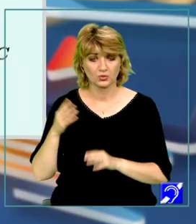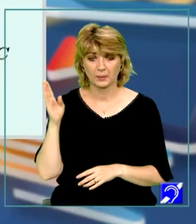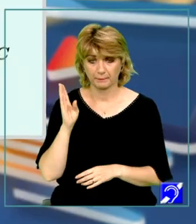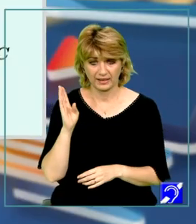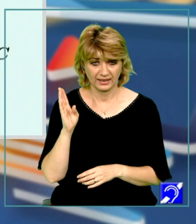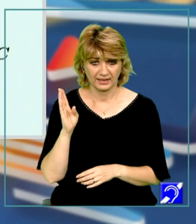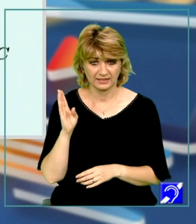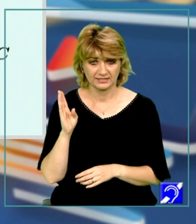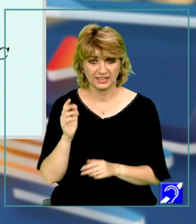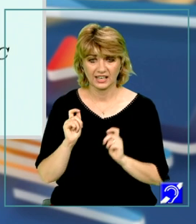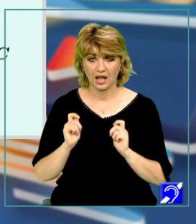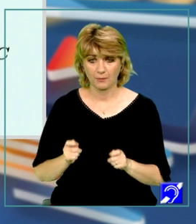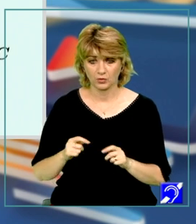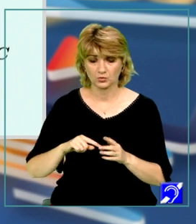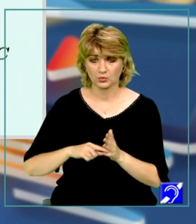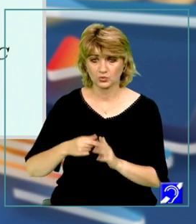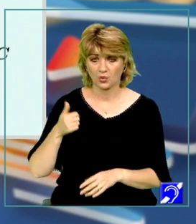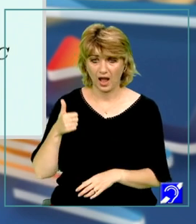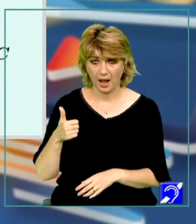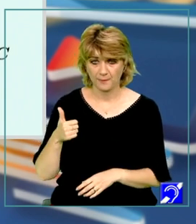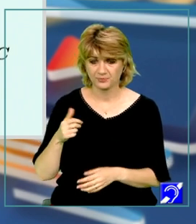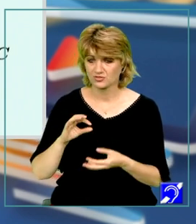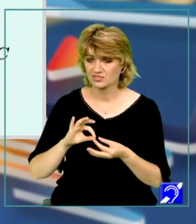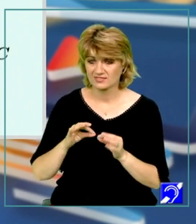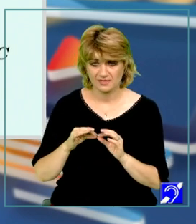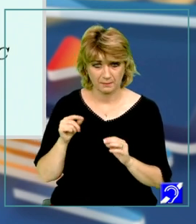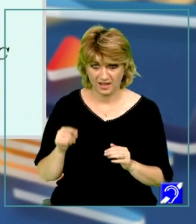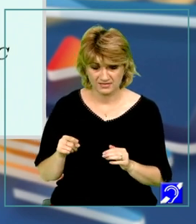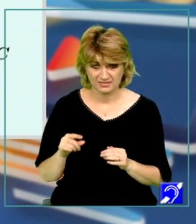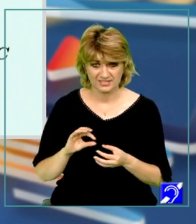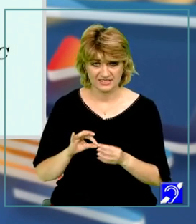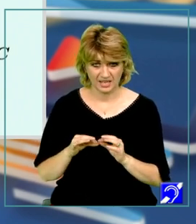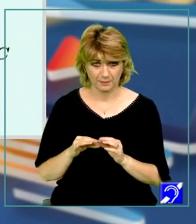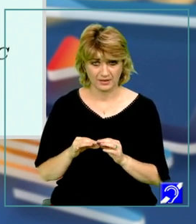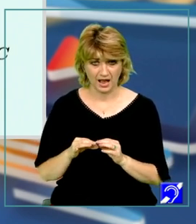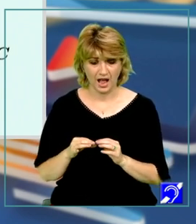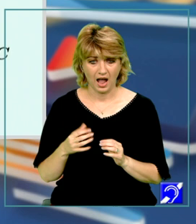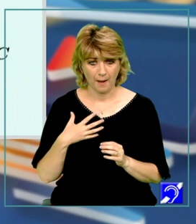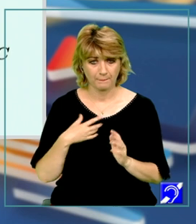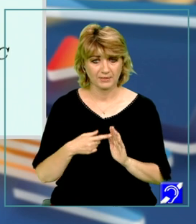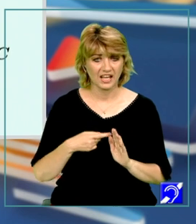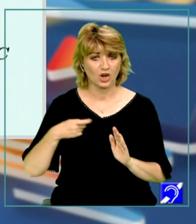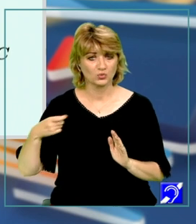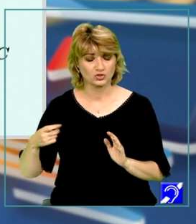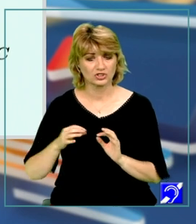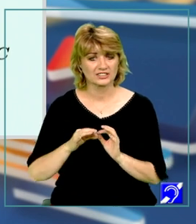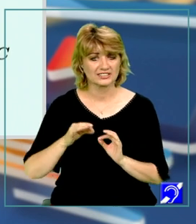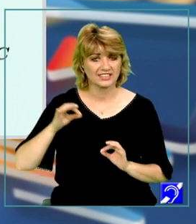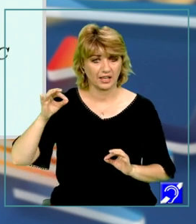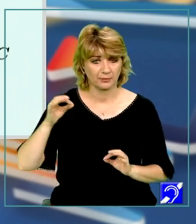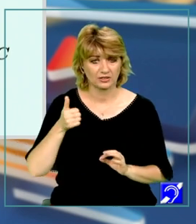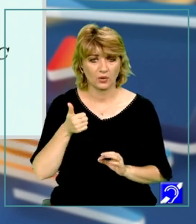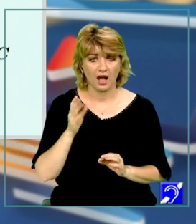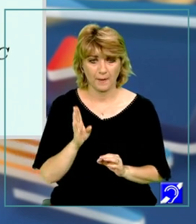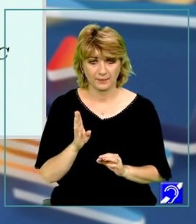în raport cu punctul A. Ce înseamnă aceasta? Înseamnă că am prelungit segmentul A,